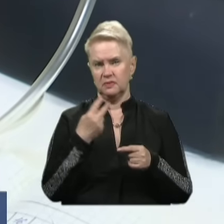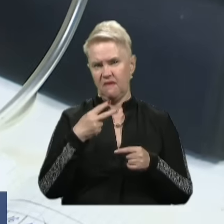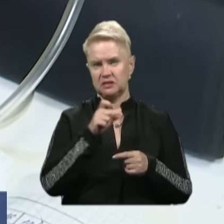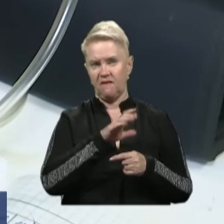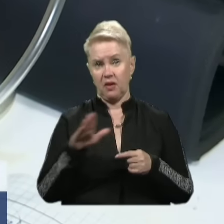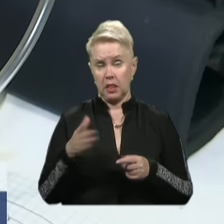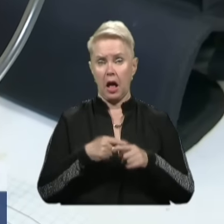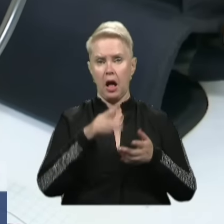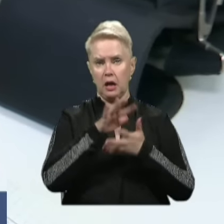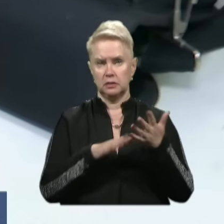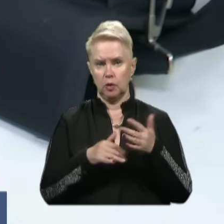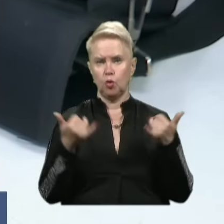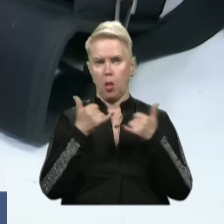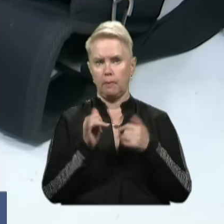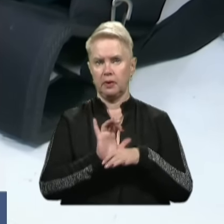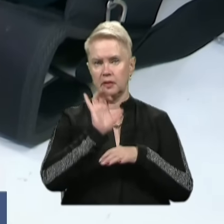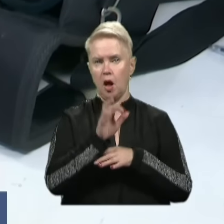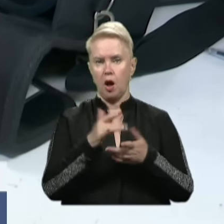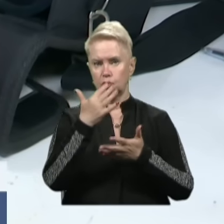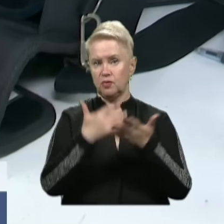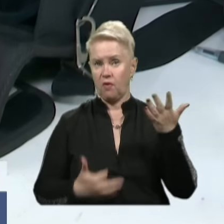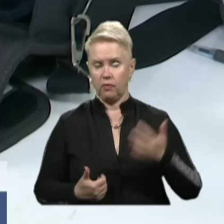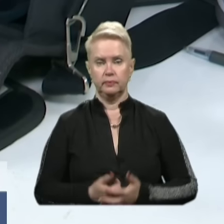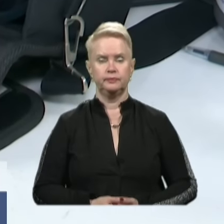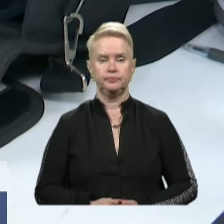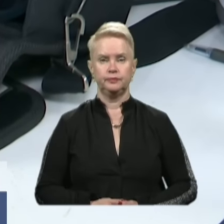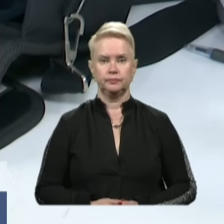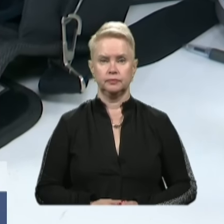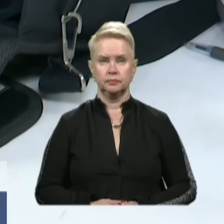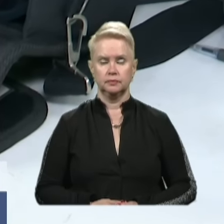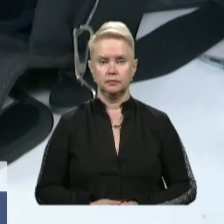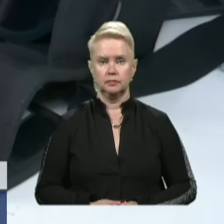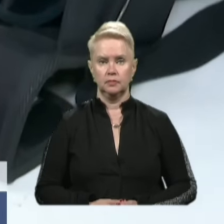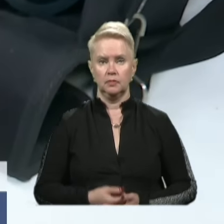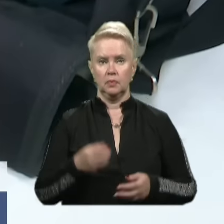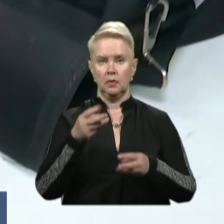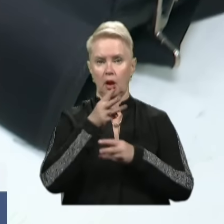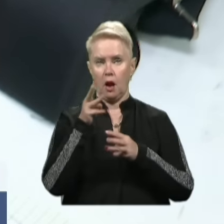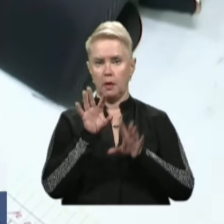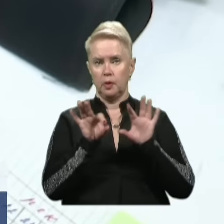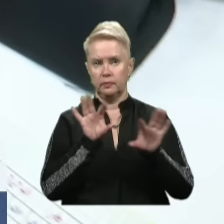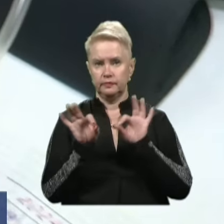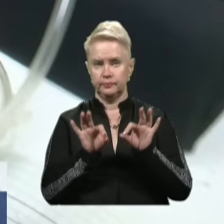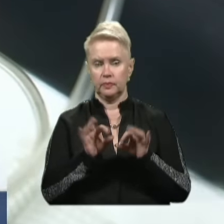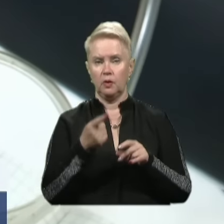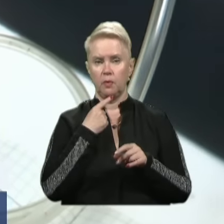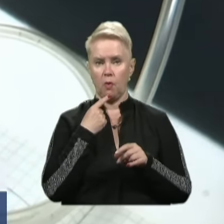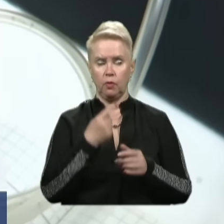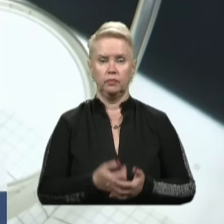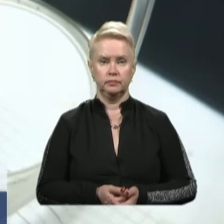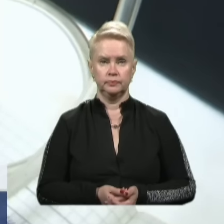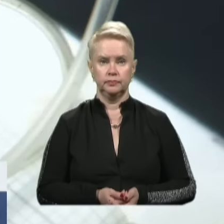20 хвилин. А далі до лабораторії на розшифровку. Під'єднуємо нашу камеру з відібраним пробою